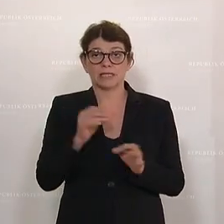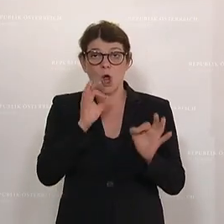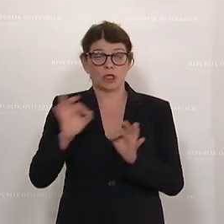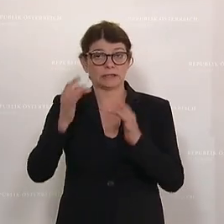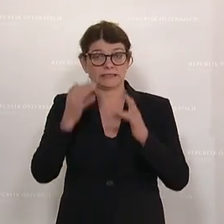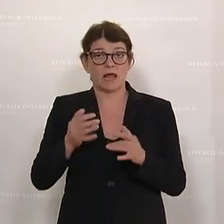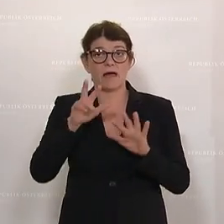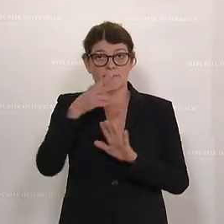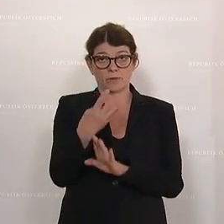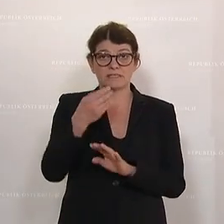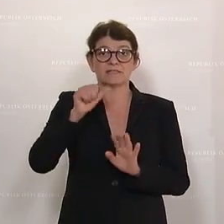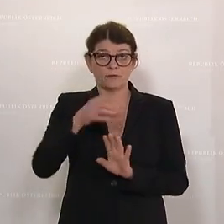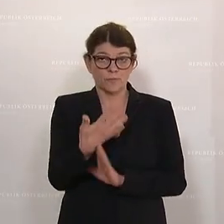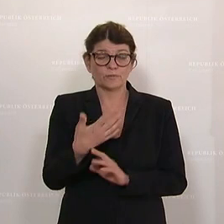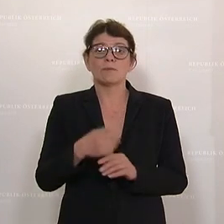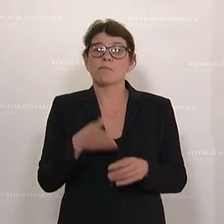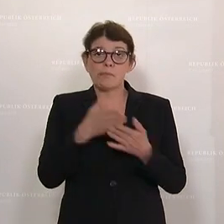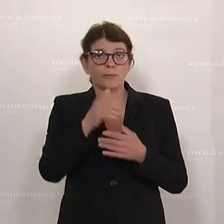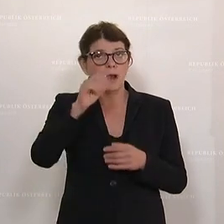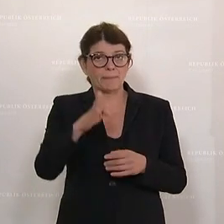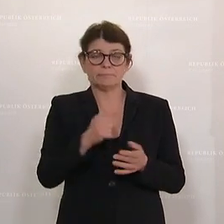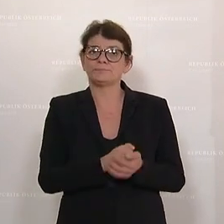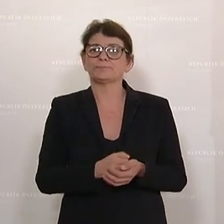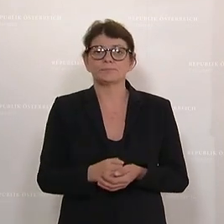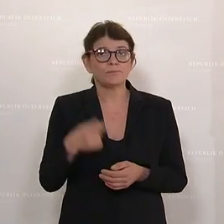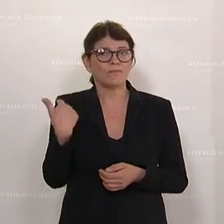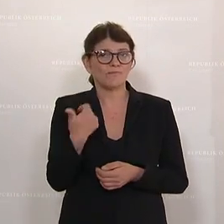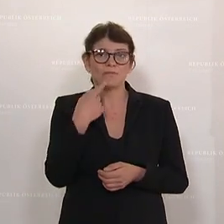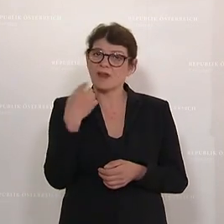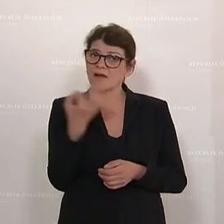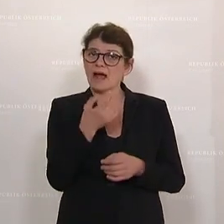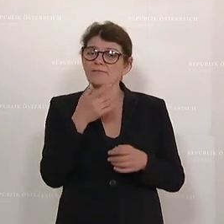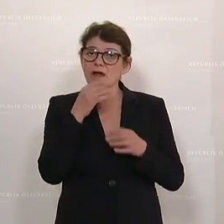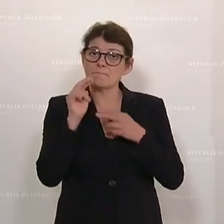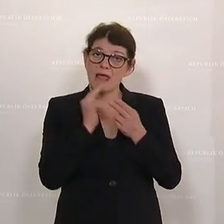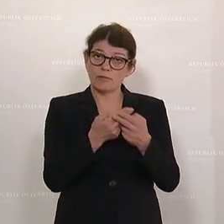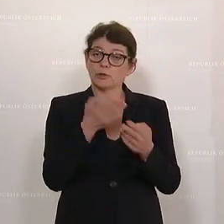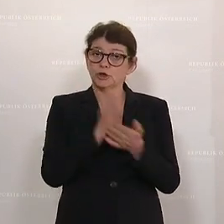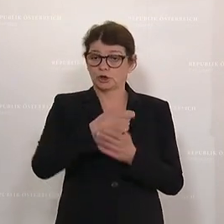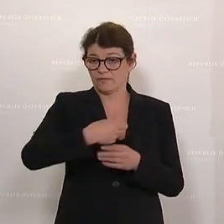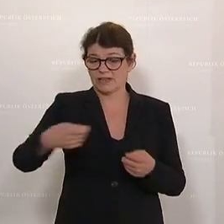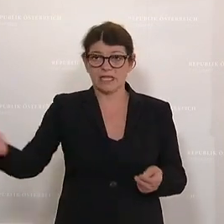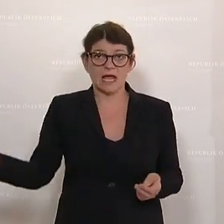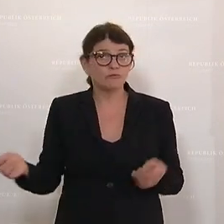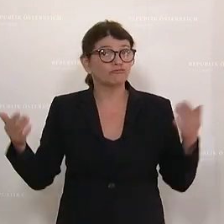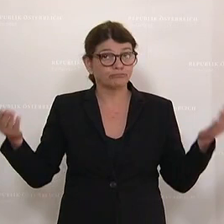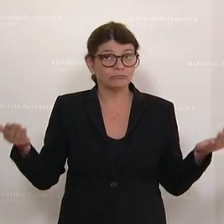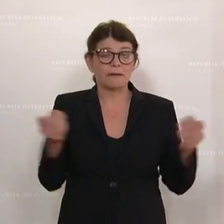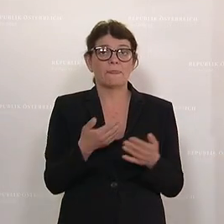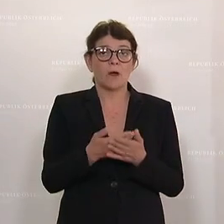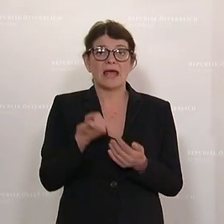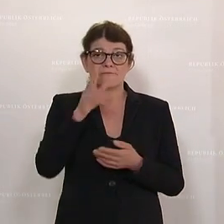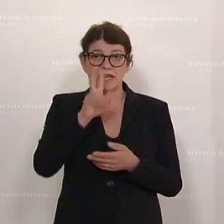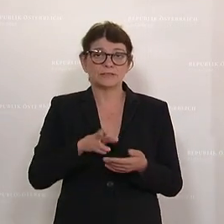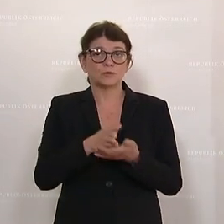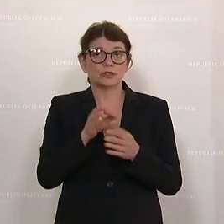Abgeordneten verlangt wird. Wir sehen in der heutigen Sitzung auch noch eine kurze Debatte auf Antrag der SPÖ. ... dass sich eine Verlesung